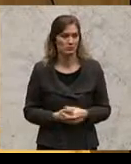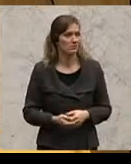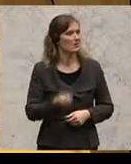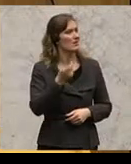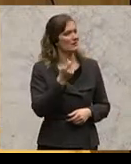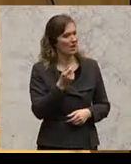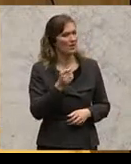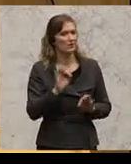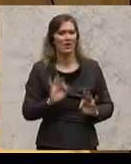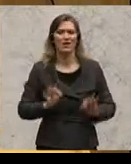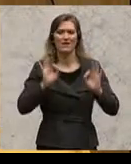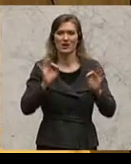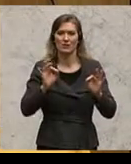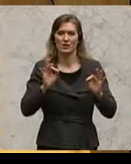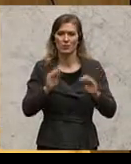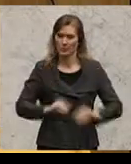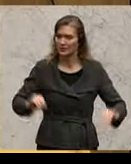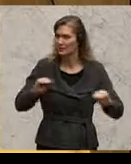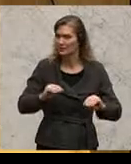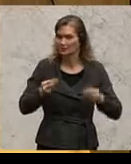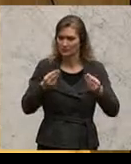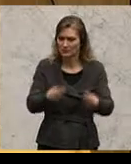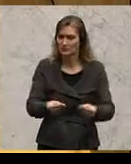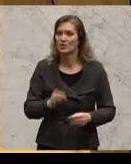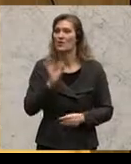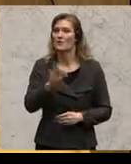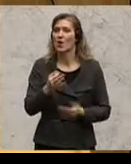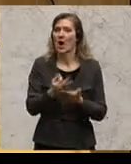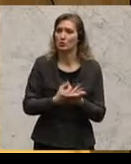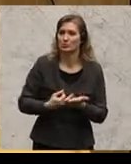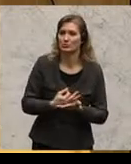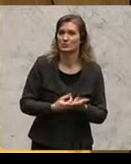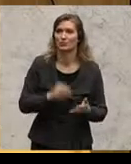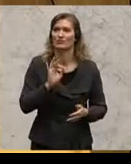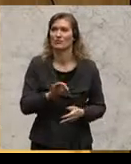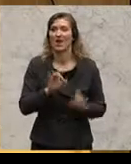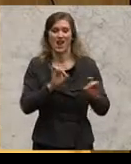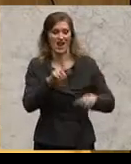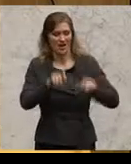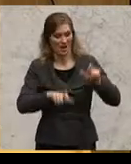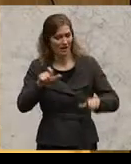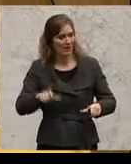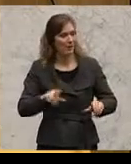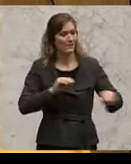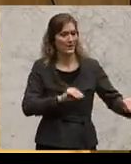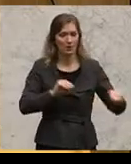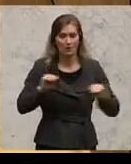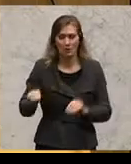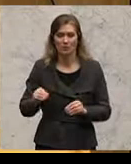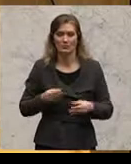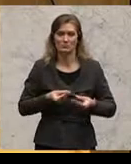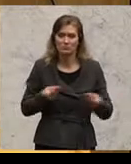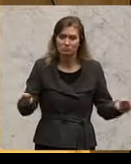des Unterrichts haben. Wir wollen das Geld für die Ausbildung für die Beste der Lehrerinnen und Lehrer und Pädagoginnen und Pädagogen.